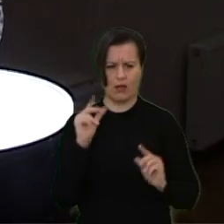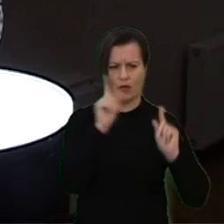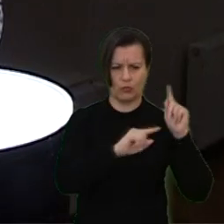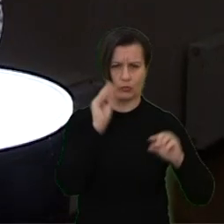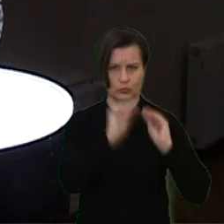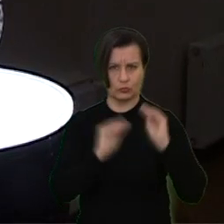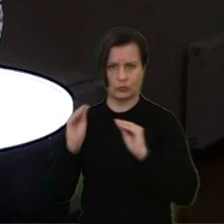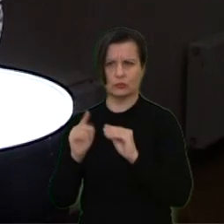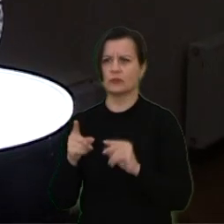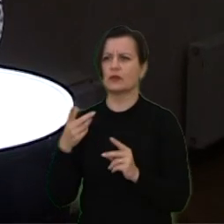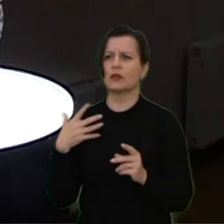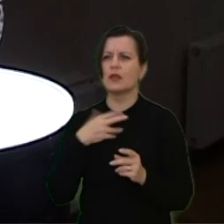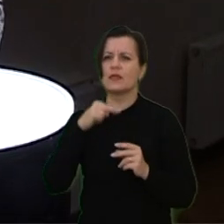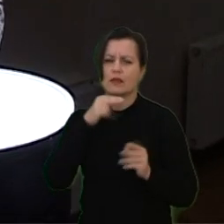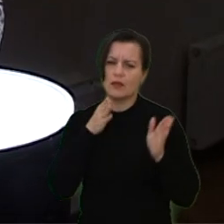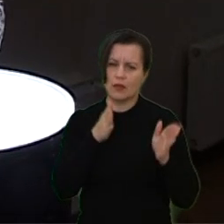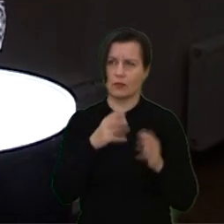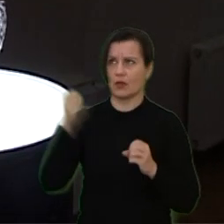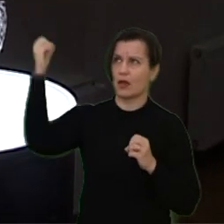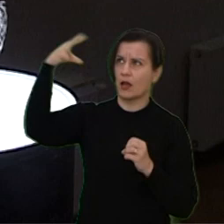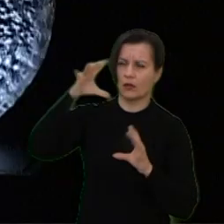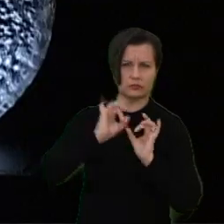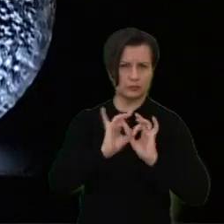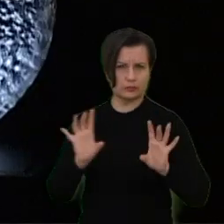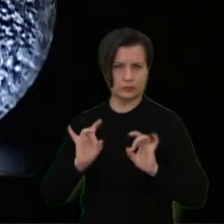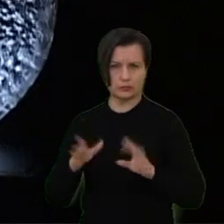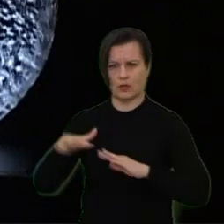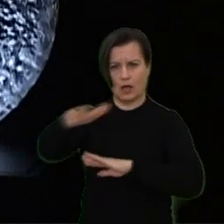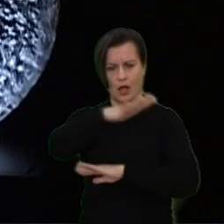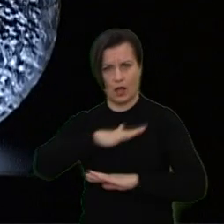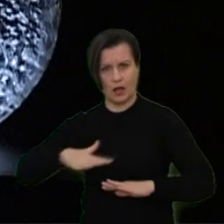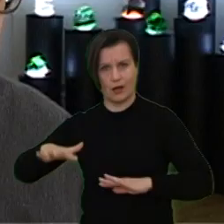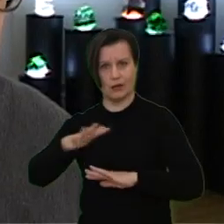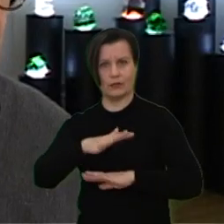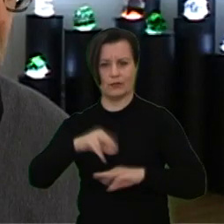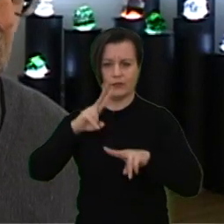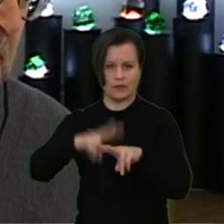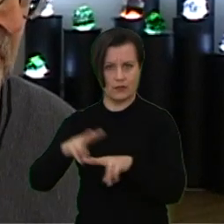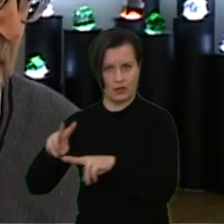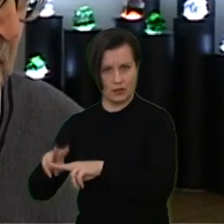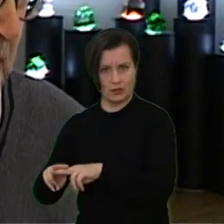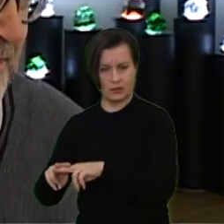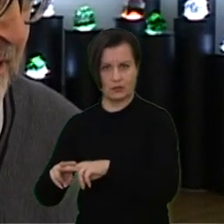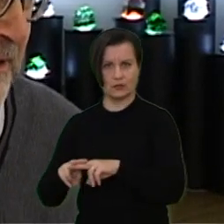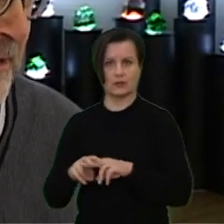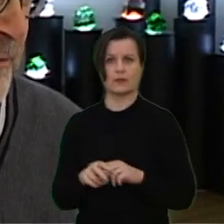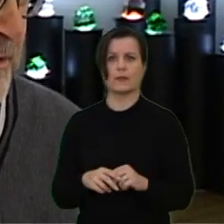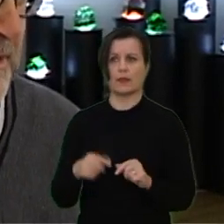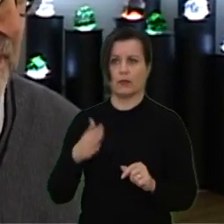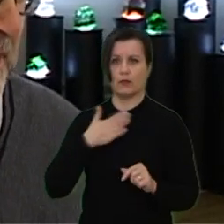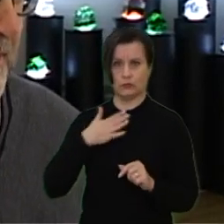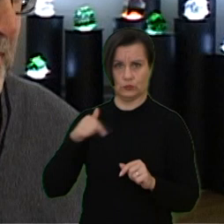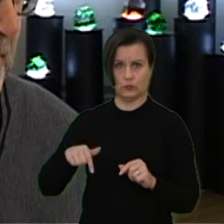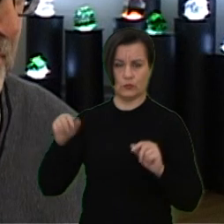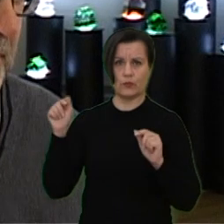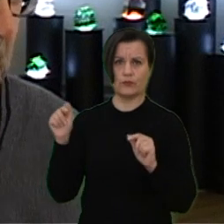dėmesio ir atskirio to apšvietimo, pateikimo ir, kaip sakyti, ir aplinkos, ir, kaip sakyti, ta mūsų